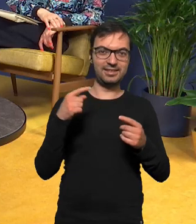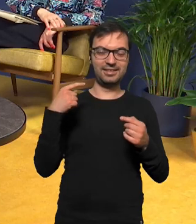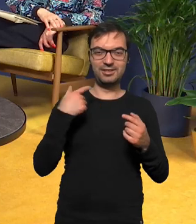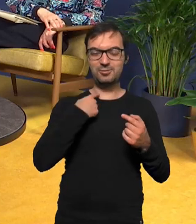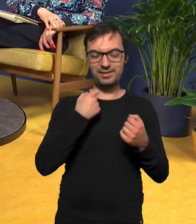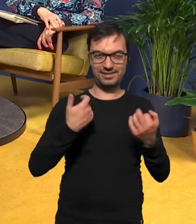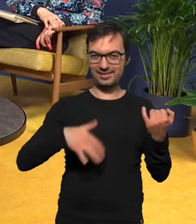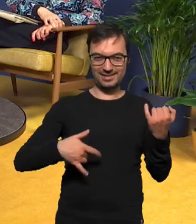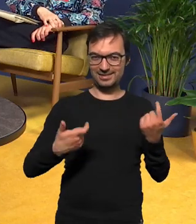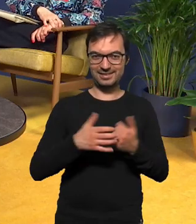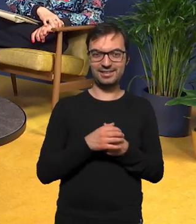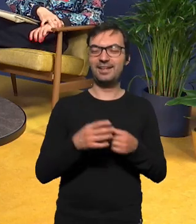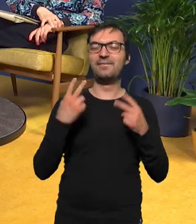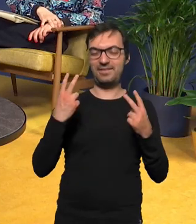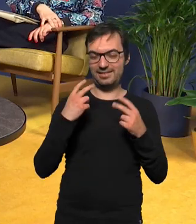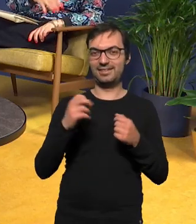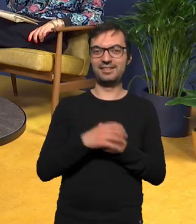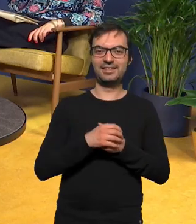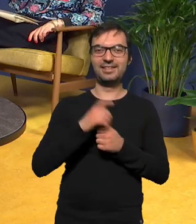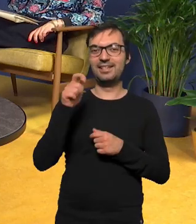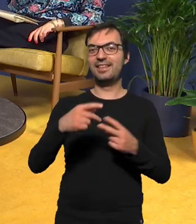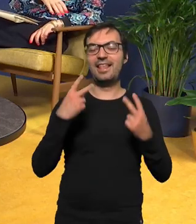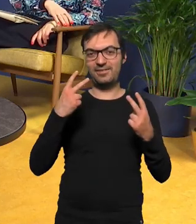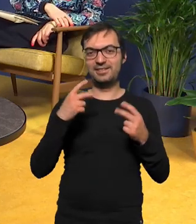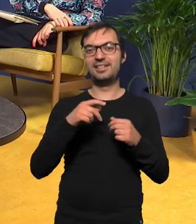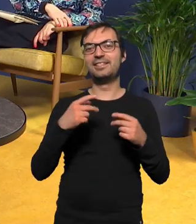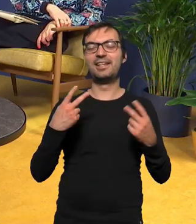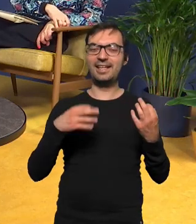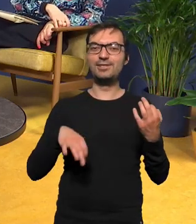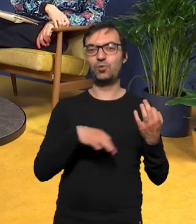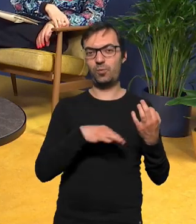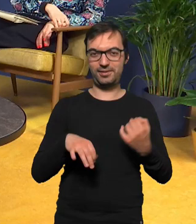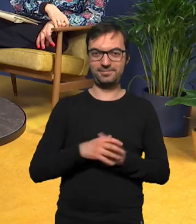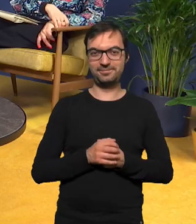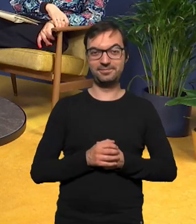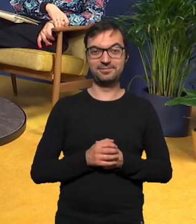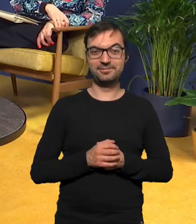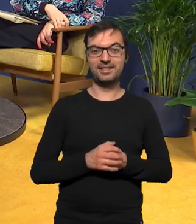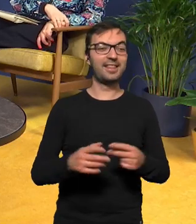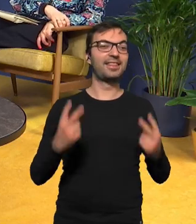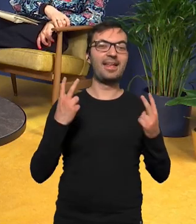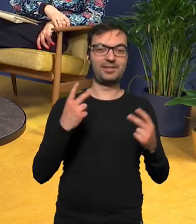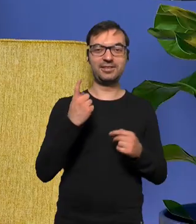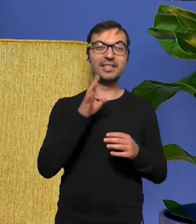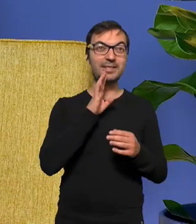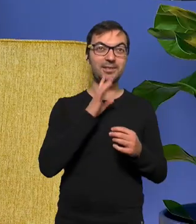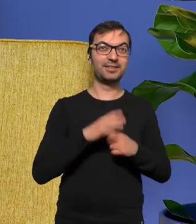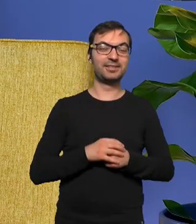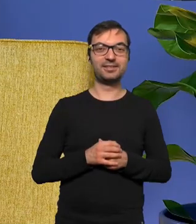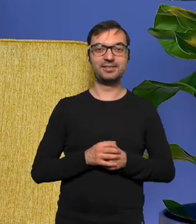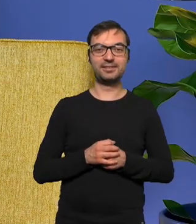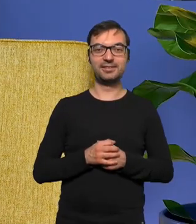instrumentach tak na ważnych i najważniejszych jakie są dla Ciebie najważniejsze i ważne instrumenty najważniejszy instrument instrument to jest chyba